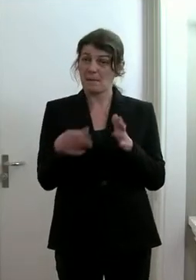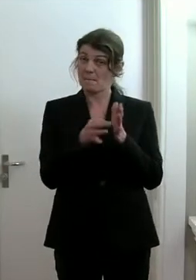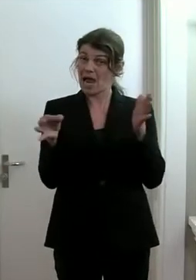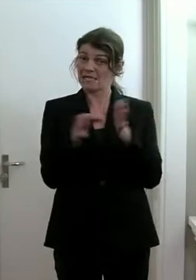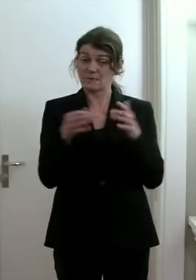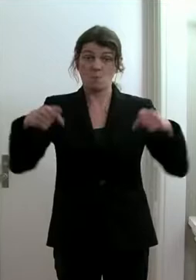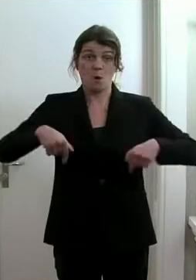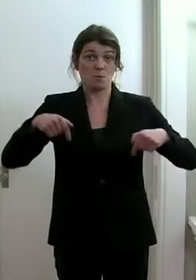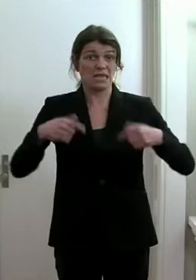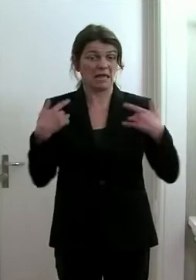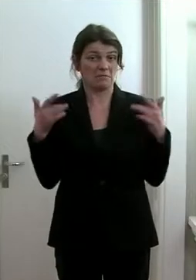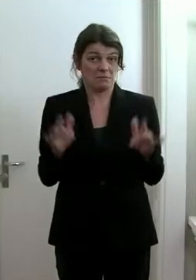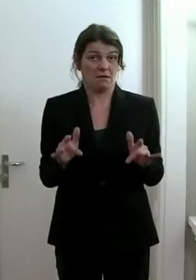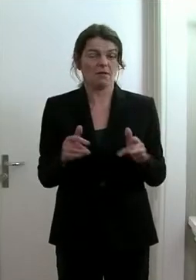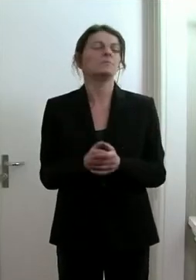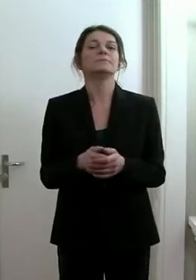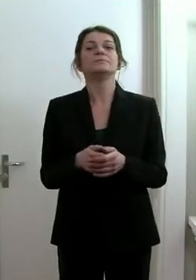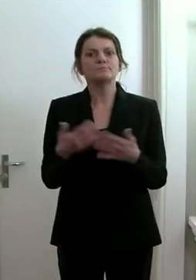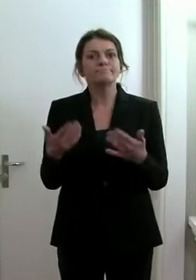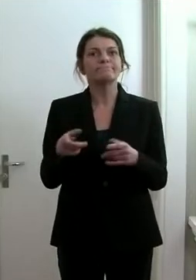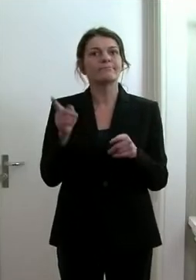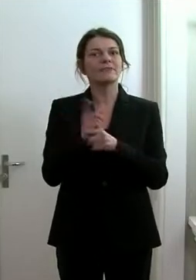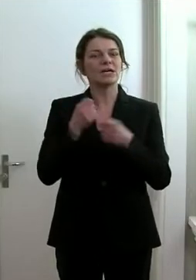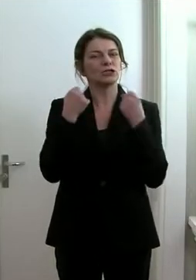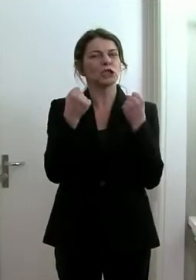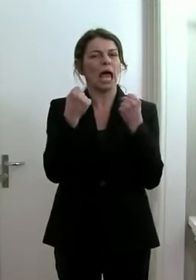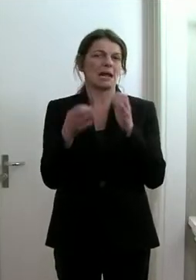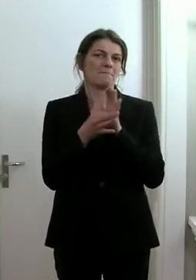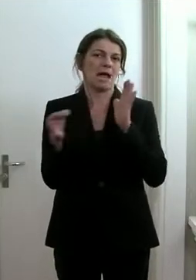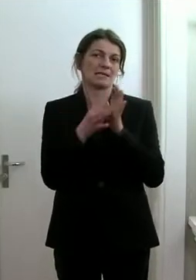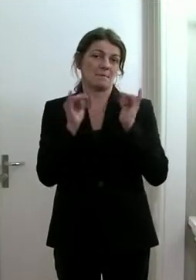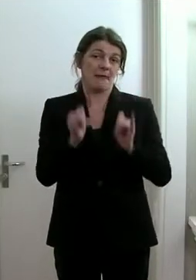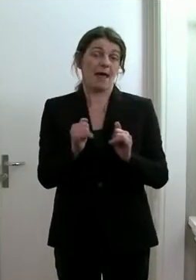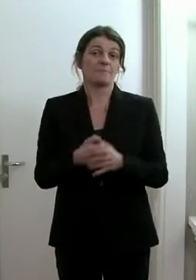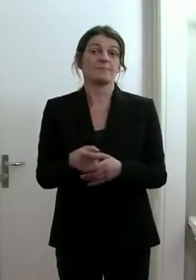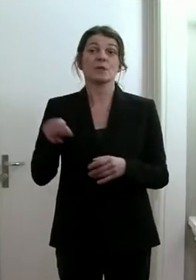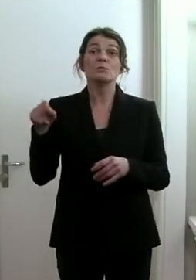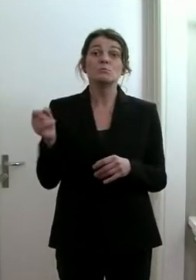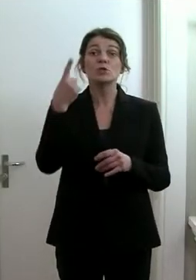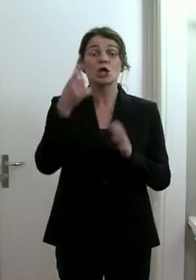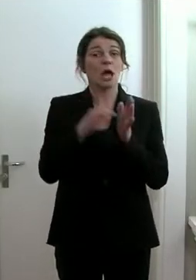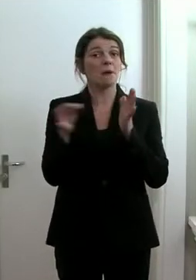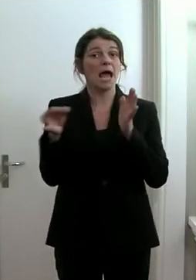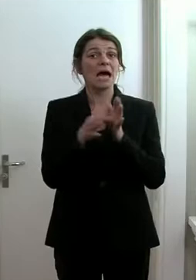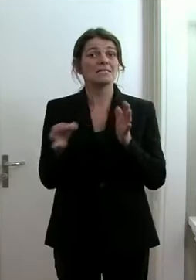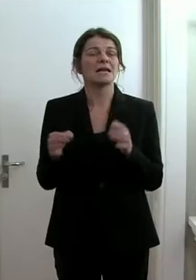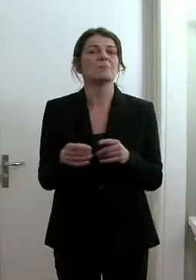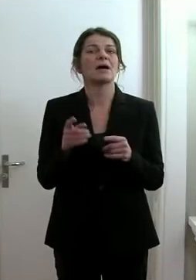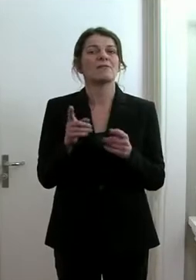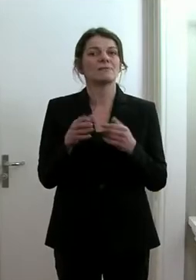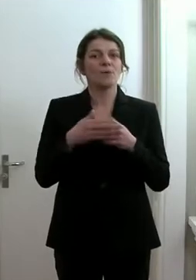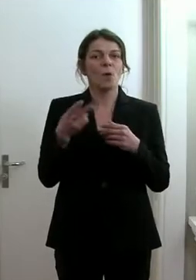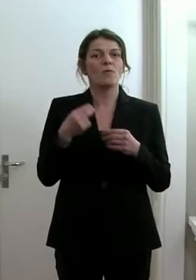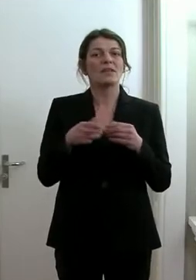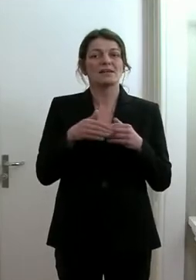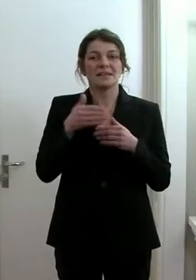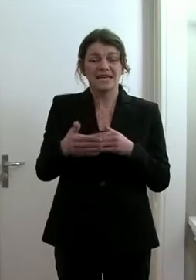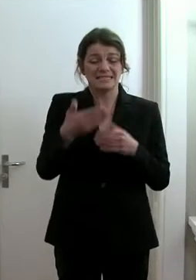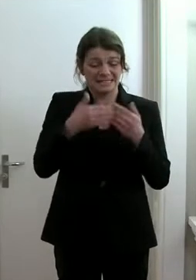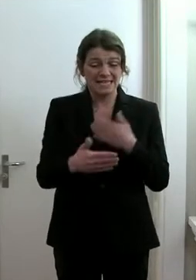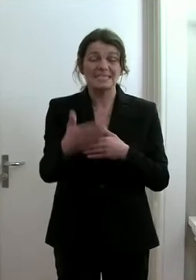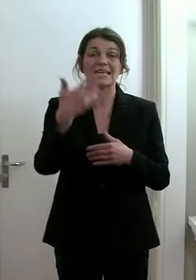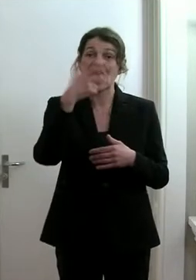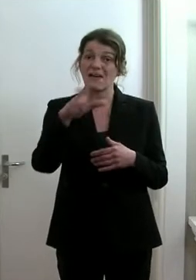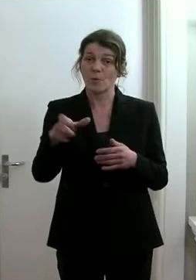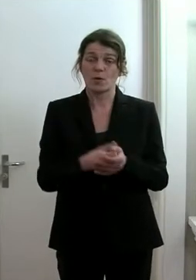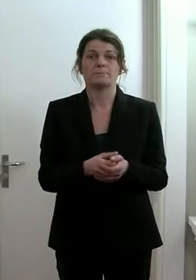derzeit ergriffen haben, eben sehr starke Maßnahmen sind. Besonders die Maßnahmen der nächsten drei Wochen.